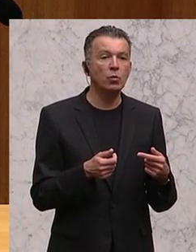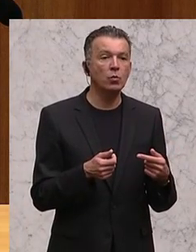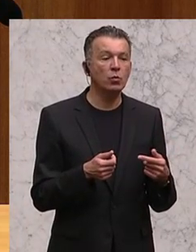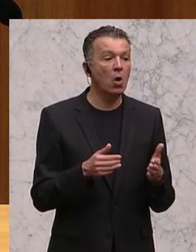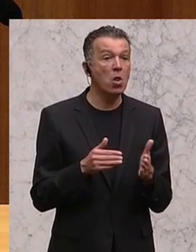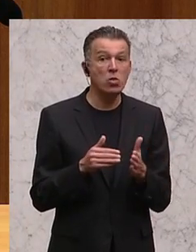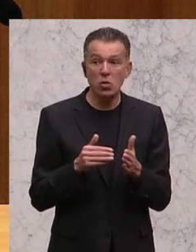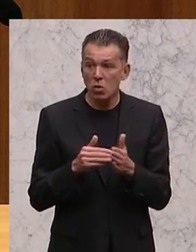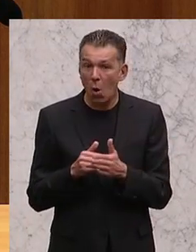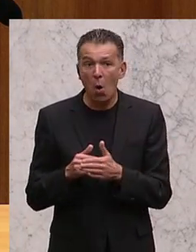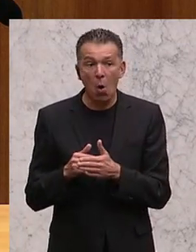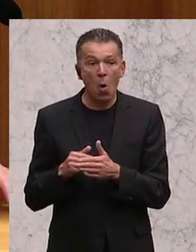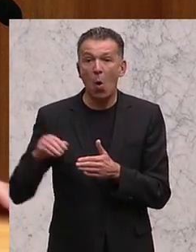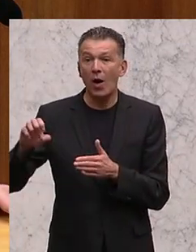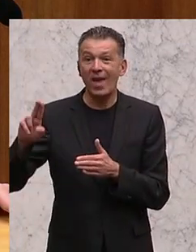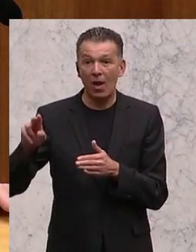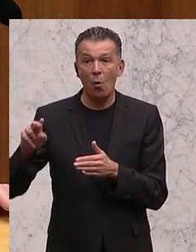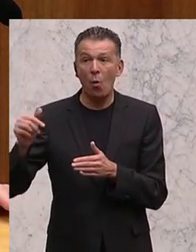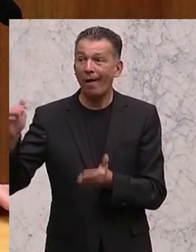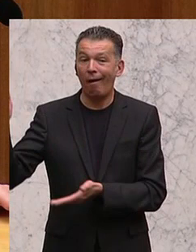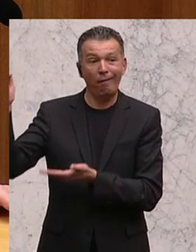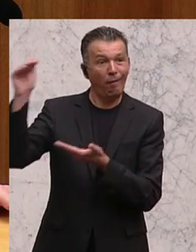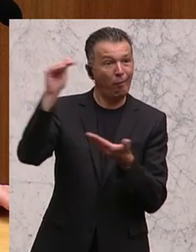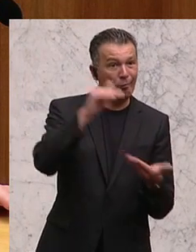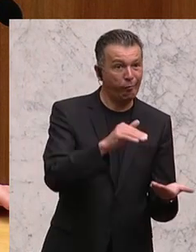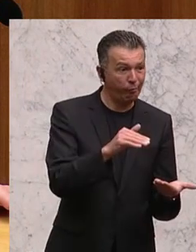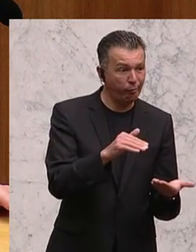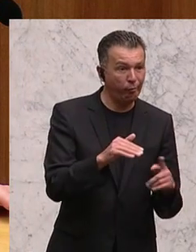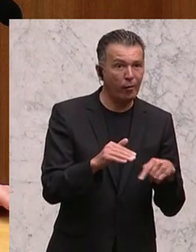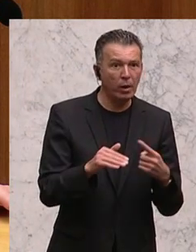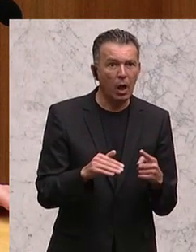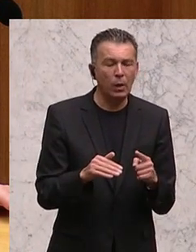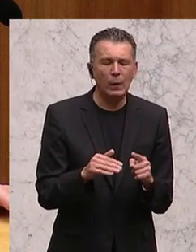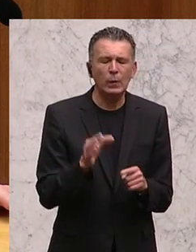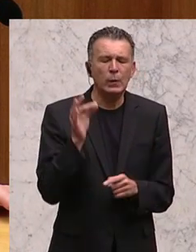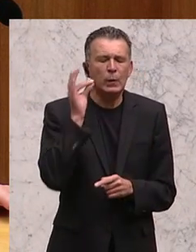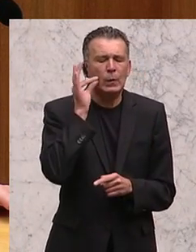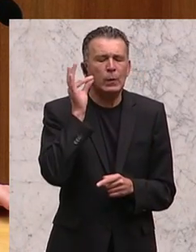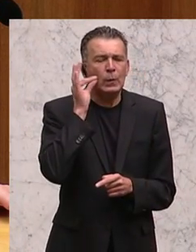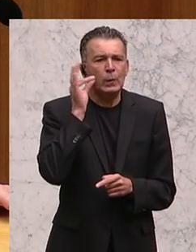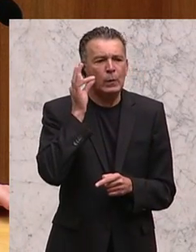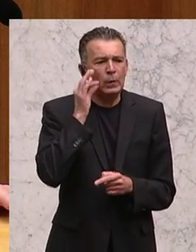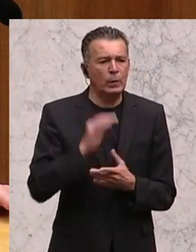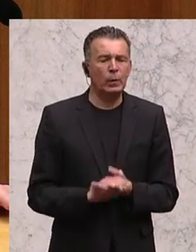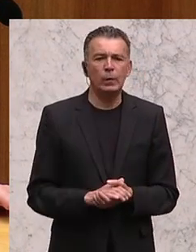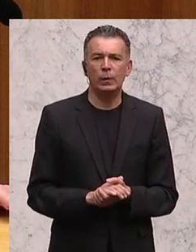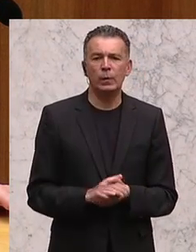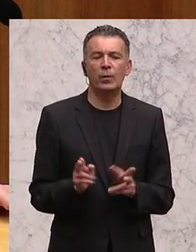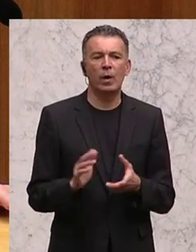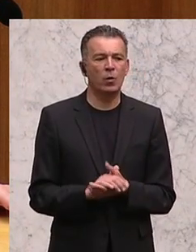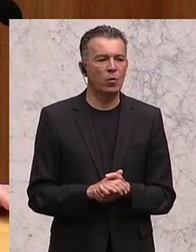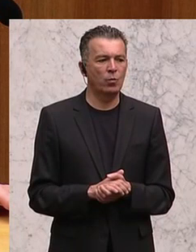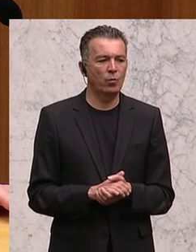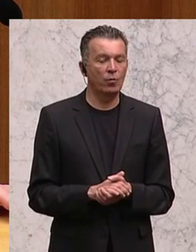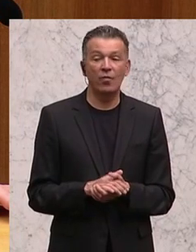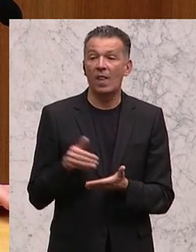Rückflüsse von der Europäischen Union bekommen, dann wäre das für uns ganz bitter, weil dann würde, falls nicht die